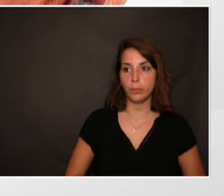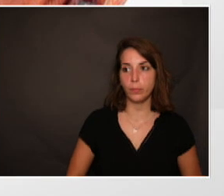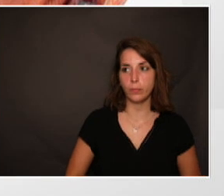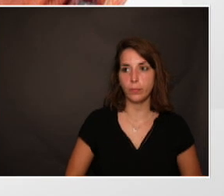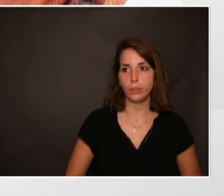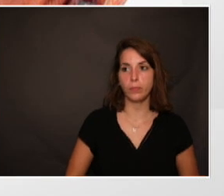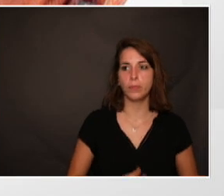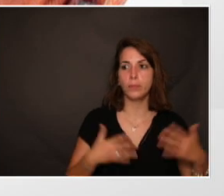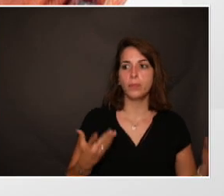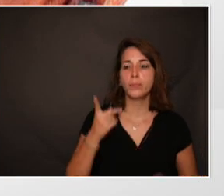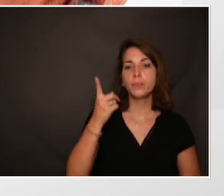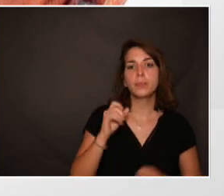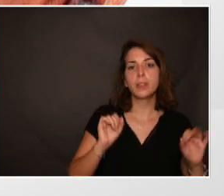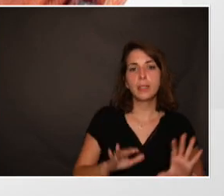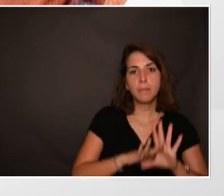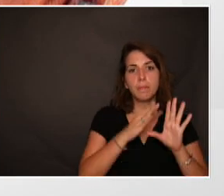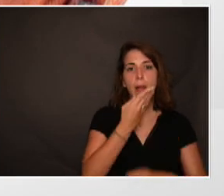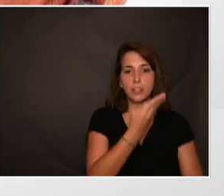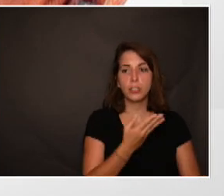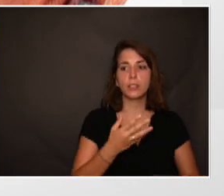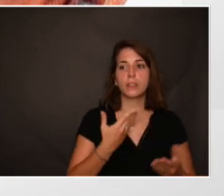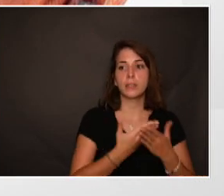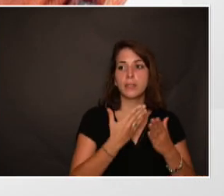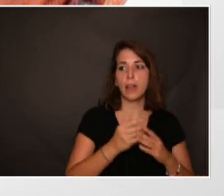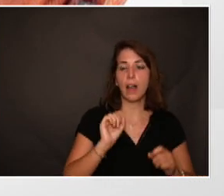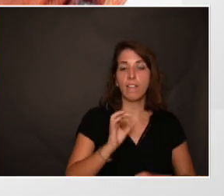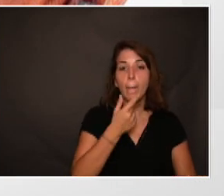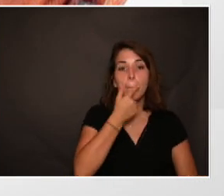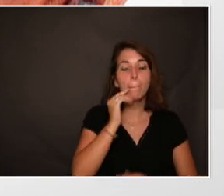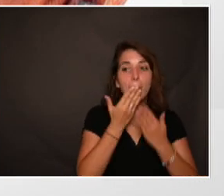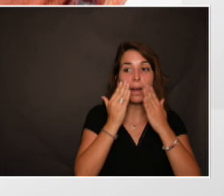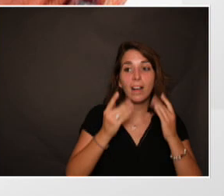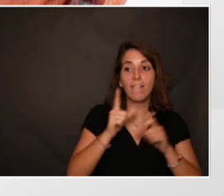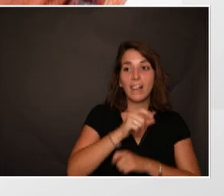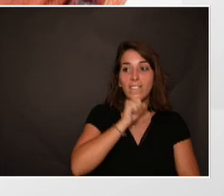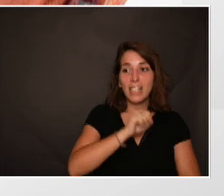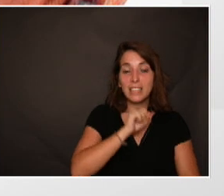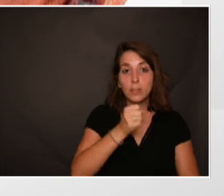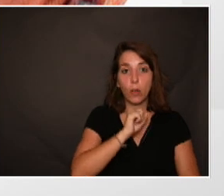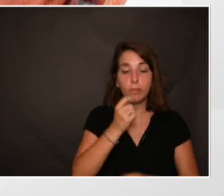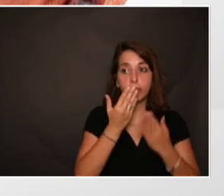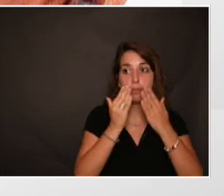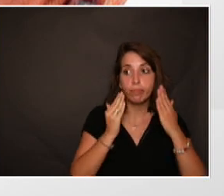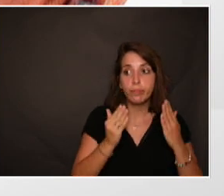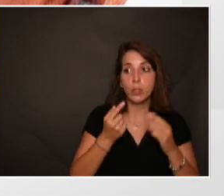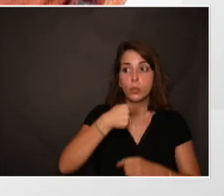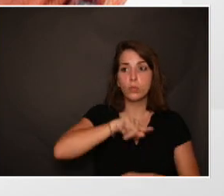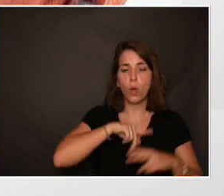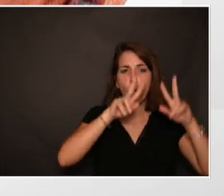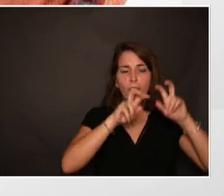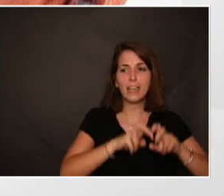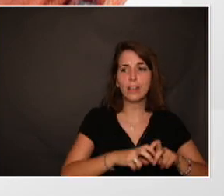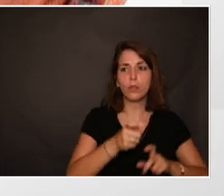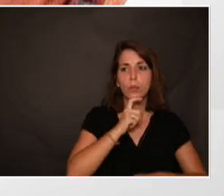Cela se traduit par un moins bon état buccodentaire en vieillissant. Et vous voyez une enquête qui a déjà quelques